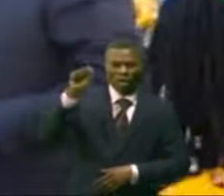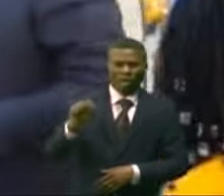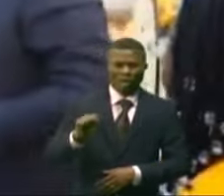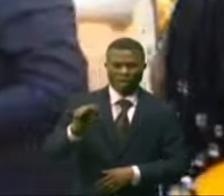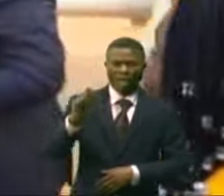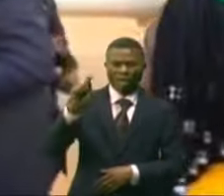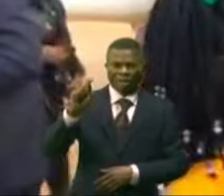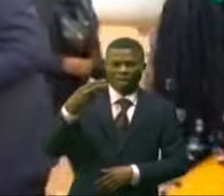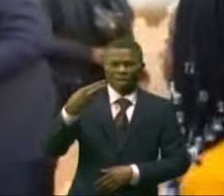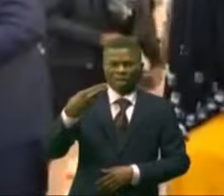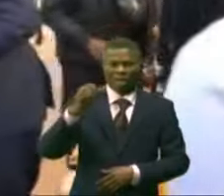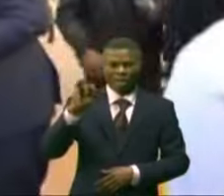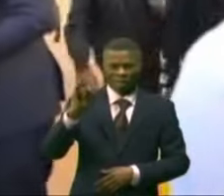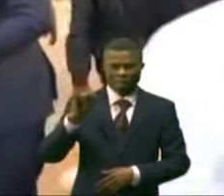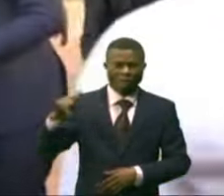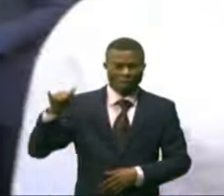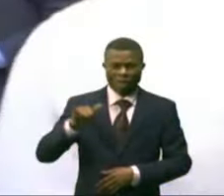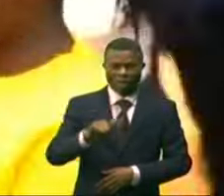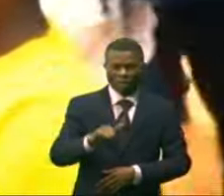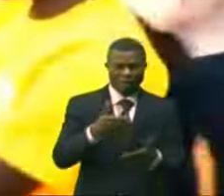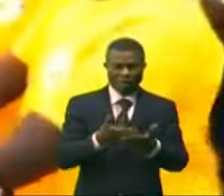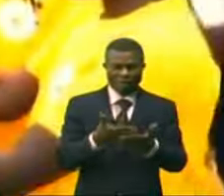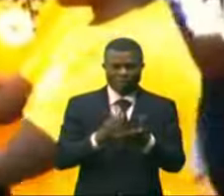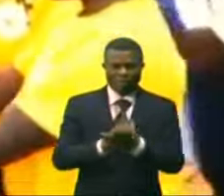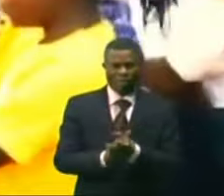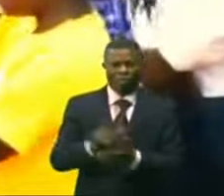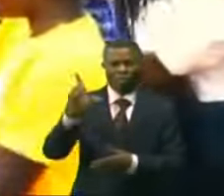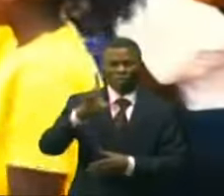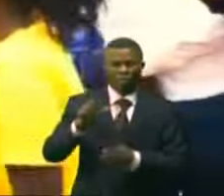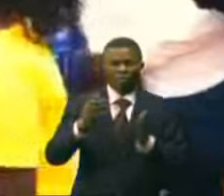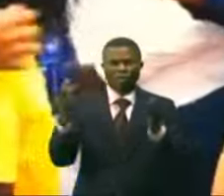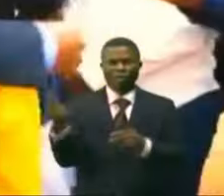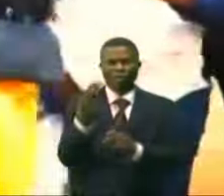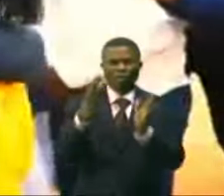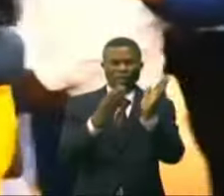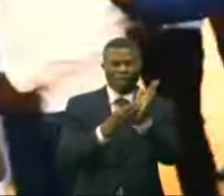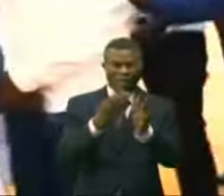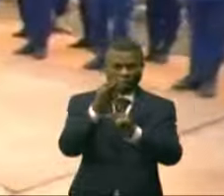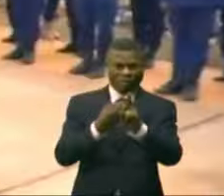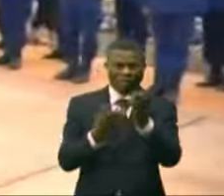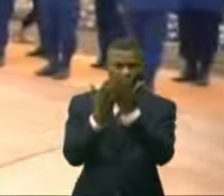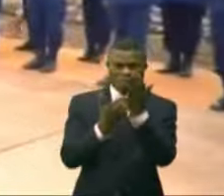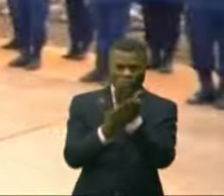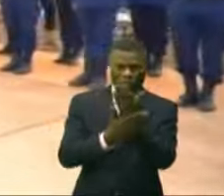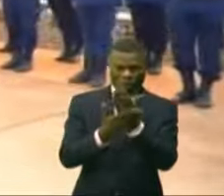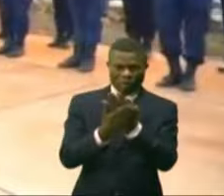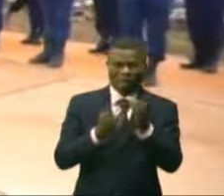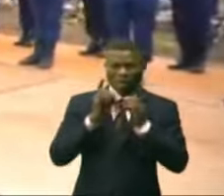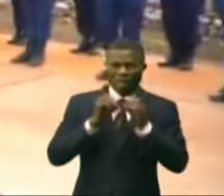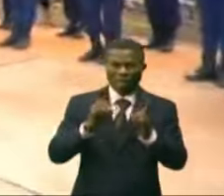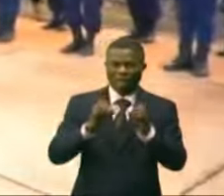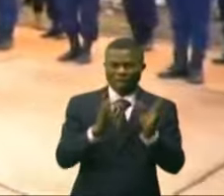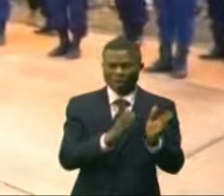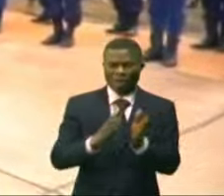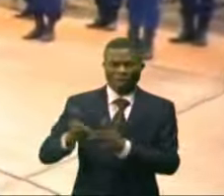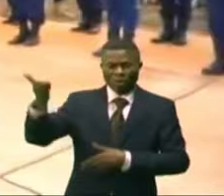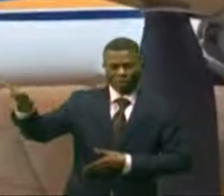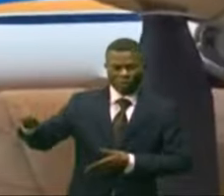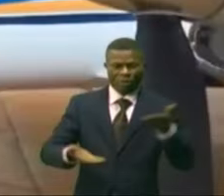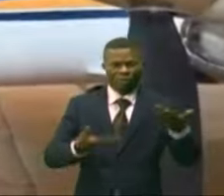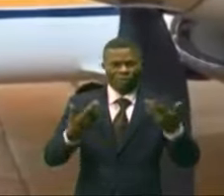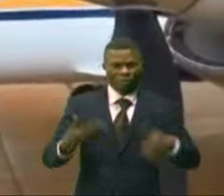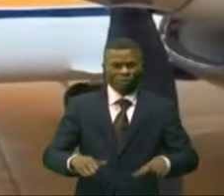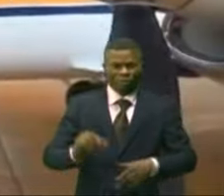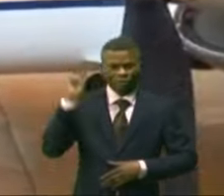tarmacs de l'aérodrome de Doko à Durba. Le lundi 29 juillet 2024, après les dispositifs protocolaires d'accueil,